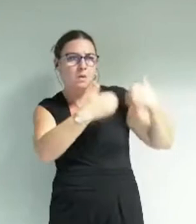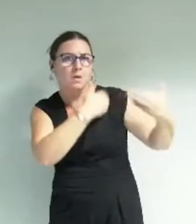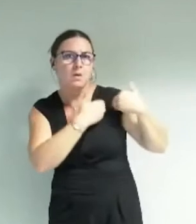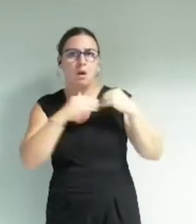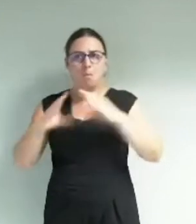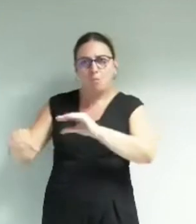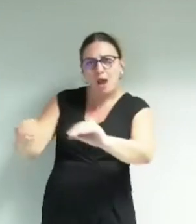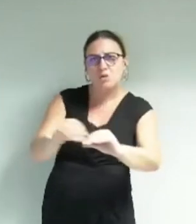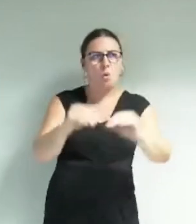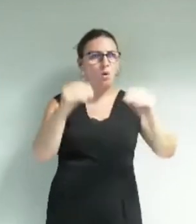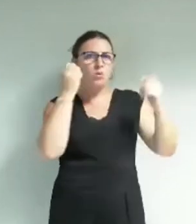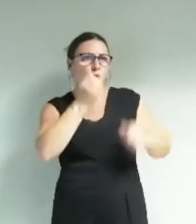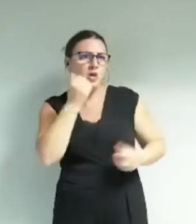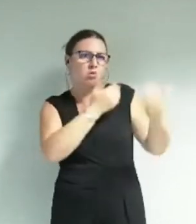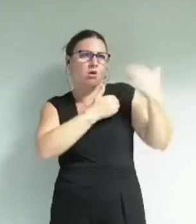du quotidien.